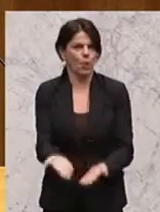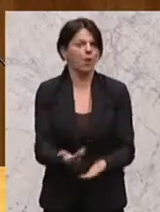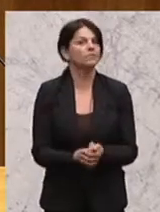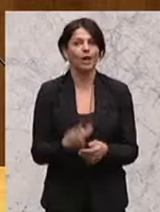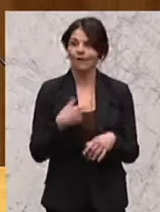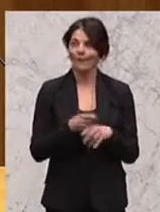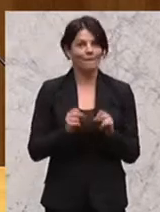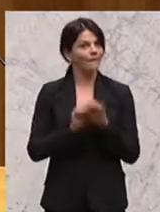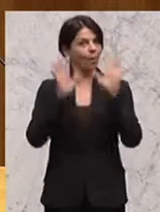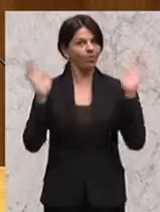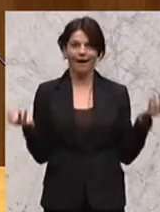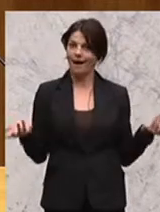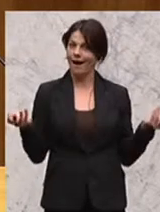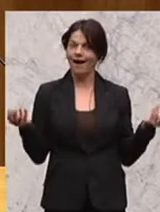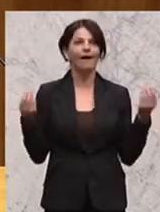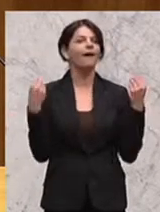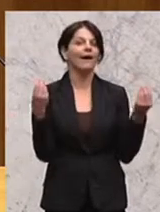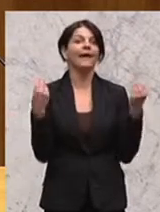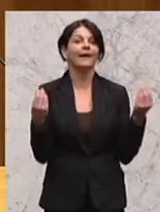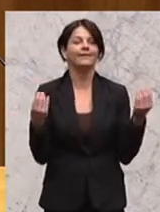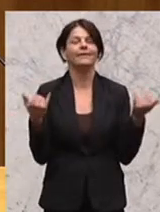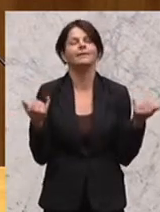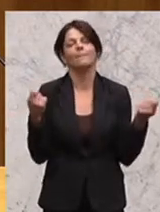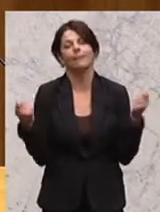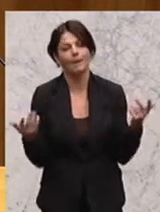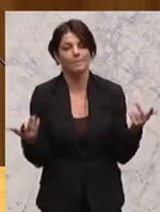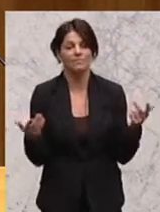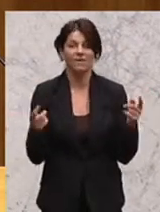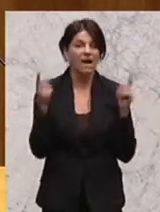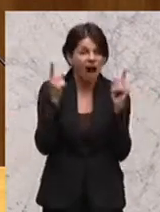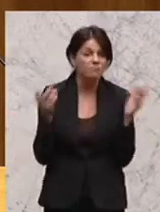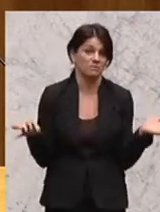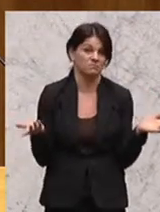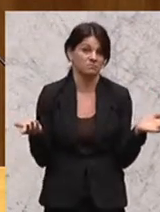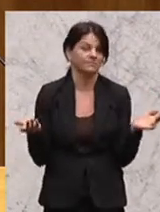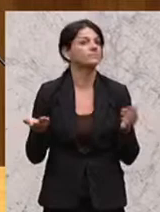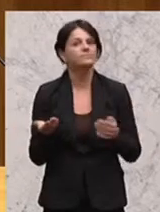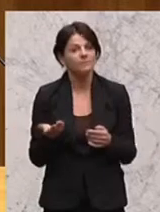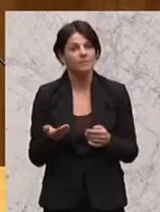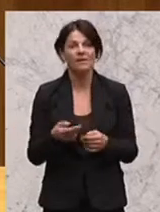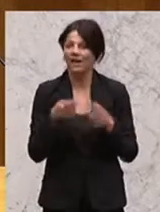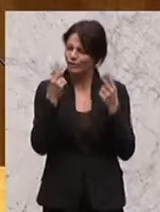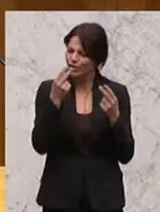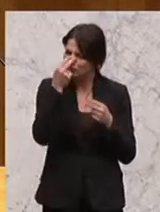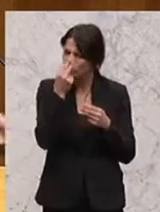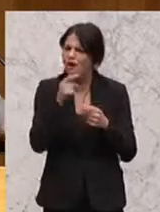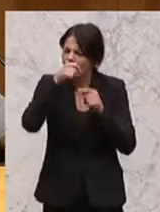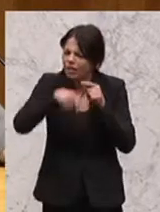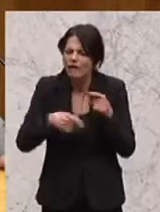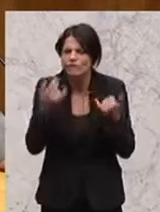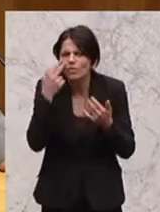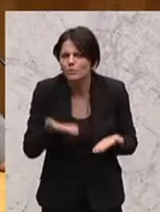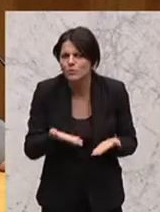für ein kleines Wunder, dass hier endlich auch Bewegung reinkommt. Aber es geht um die Details. Es wird um die